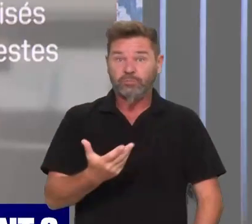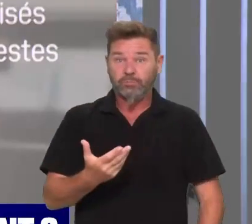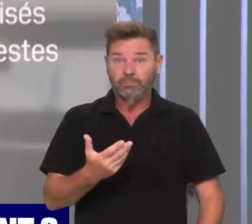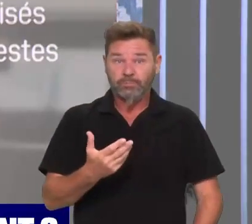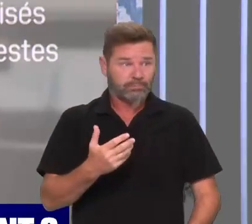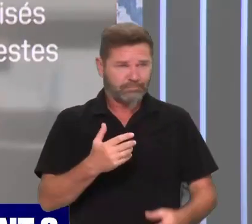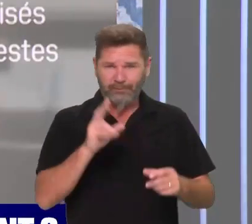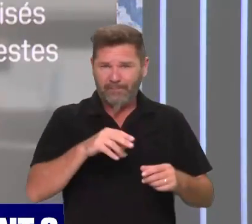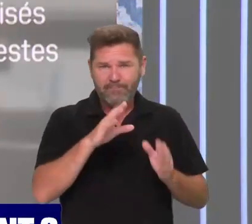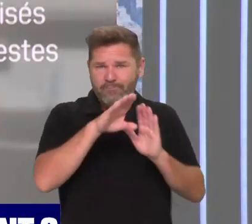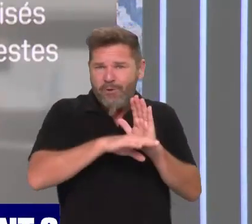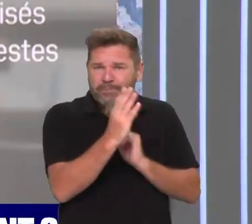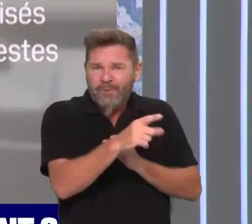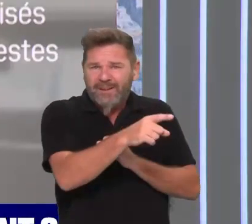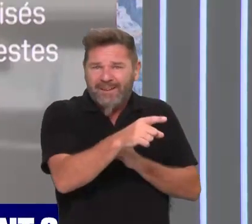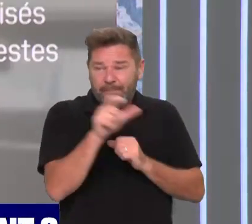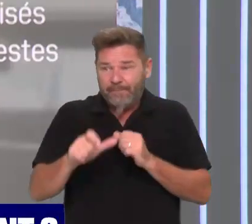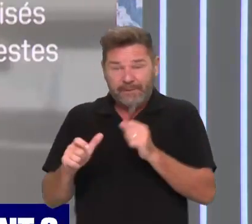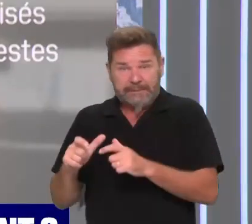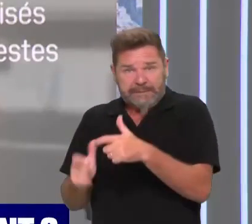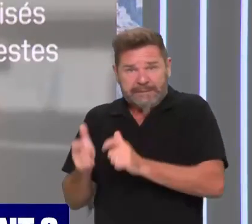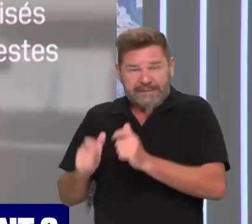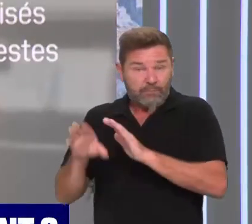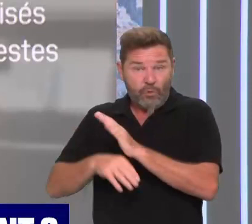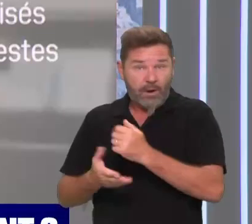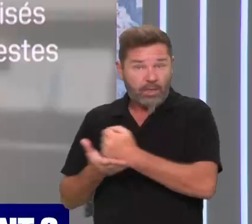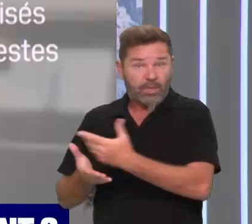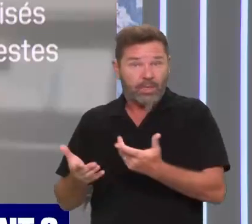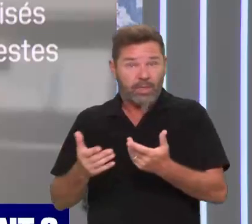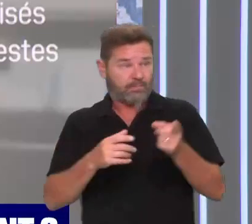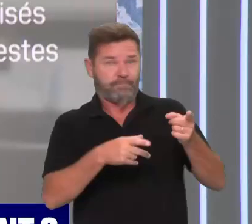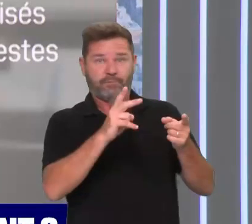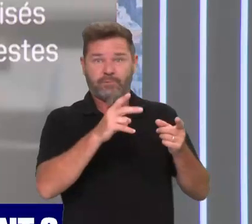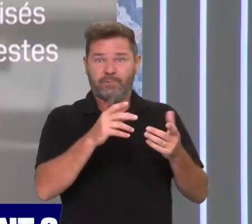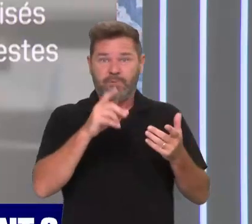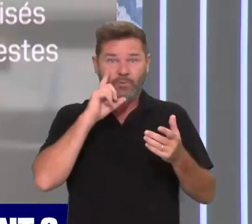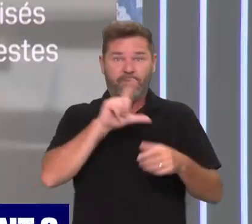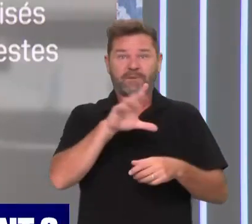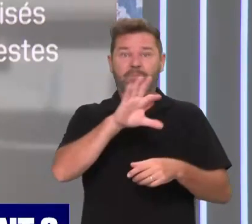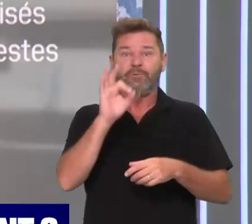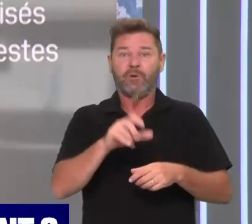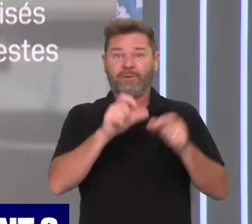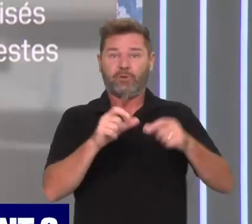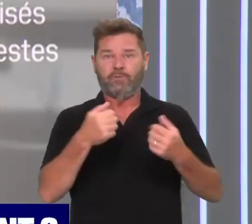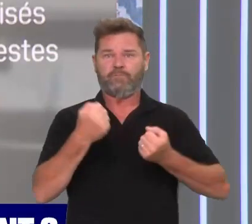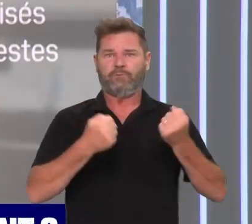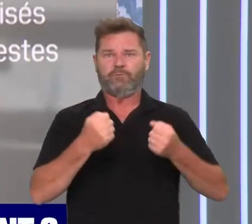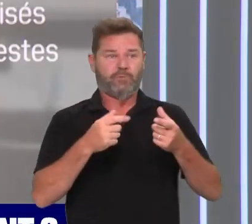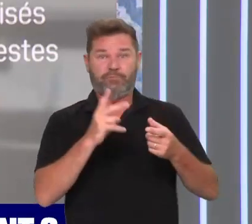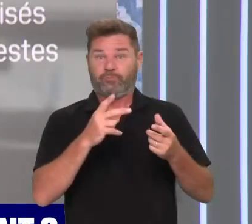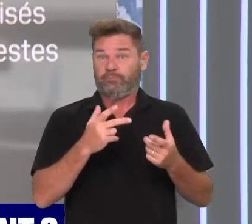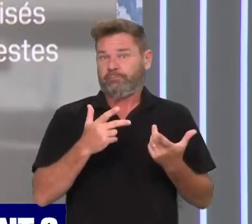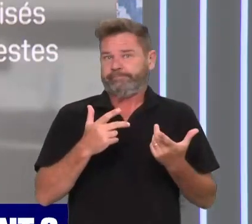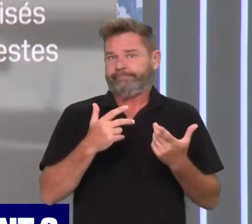besoin d'argent. puisque pour les 25% de ménages les plus aisés, d'automobilistes, eh bien ils ont pu économiser 64 à